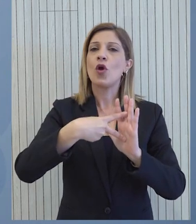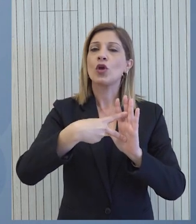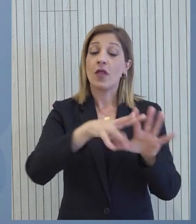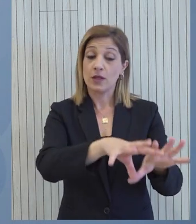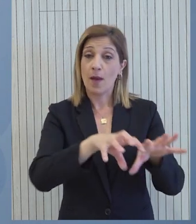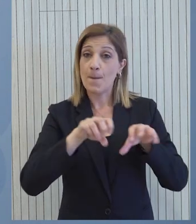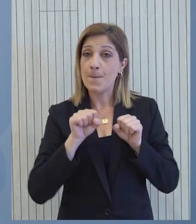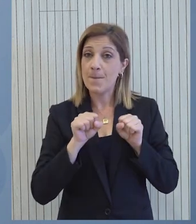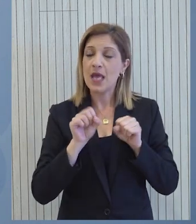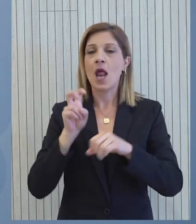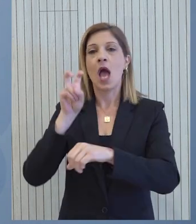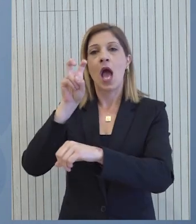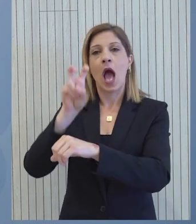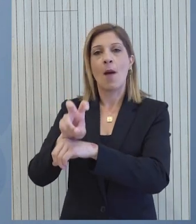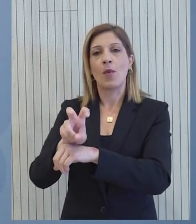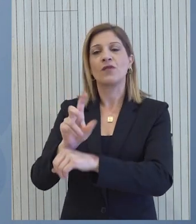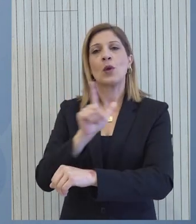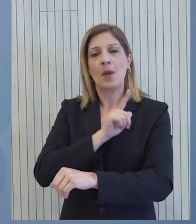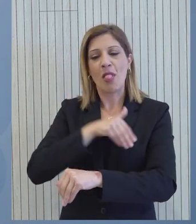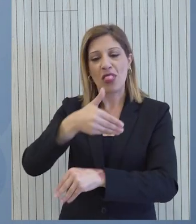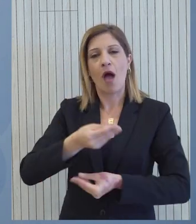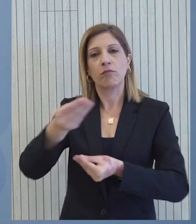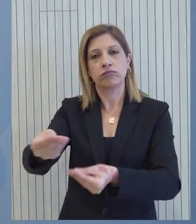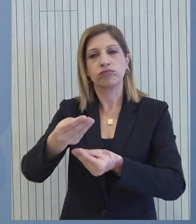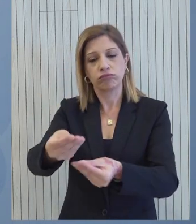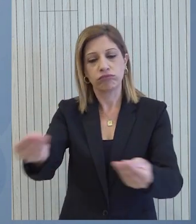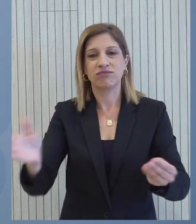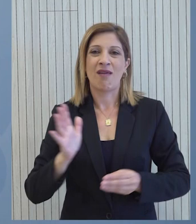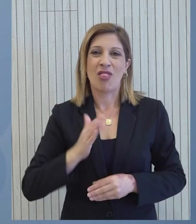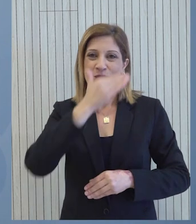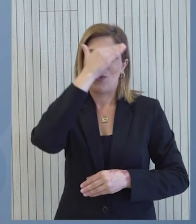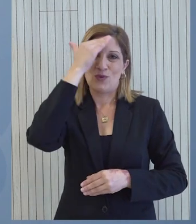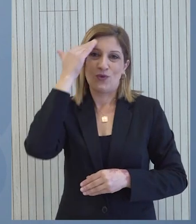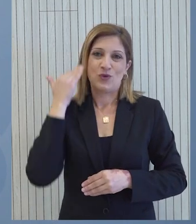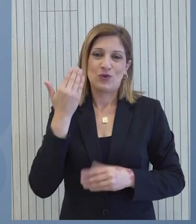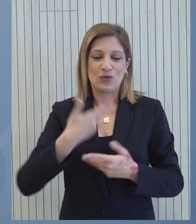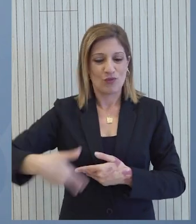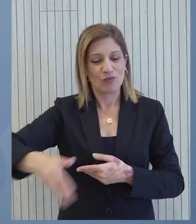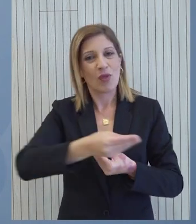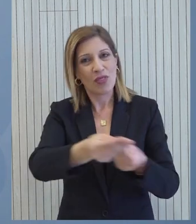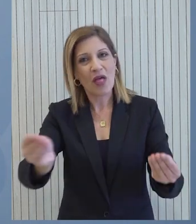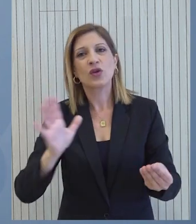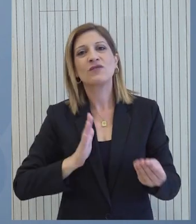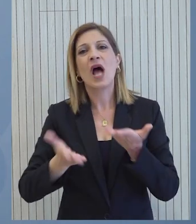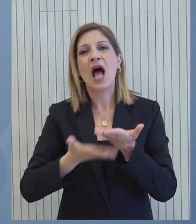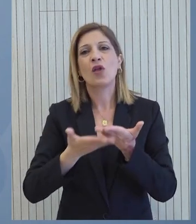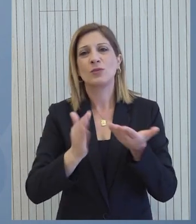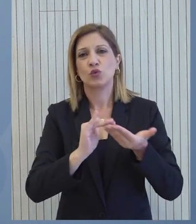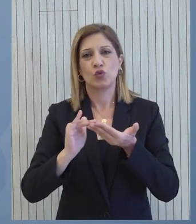παραληφθεί για αποθήκευση και διανομή στον άμαχο πληθυσμό από τους ανθρωπιστικούς ανάδοχους που δραστηριοποιούνται στη Λωρίδα.